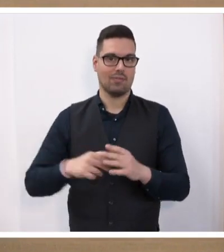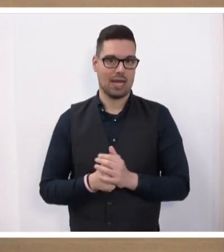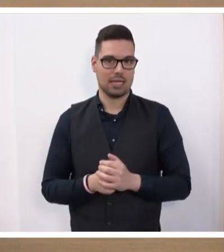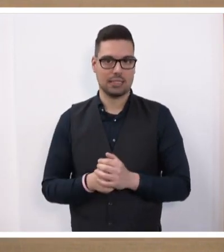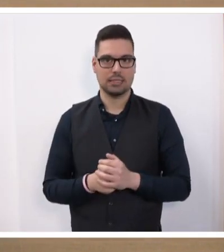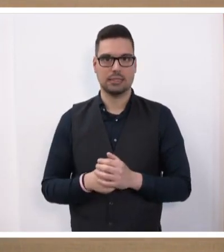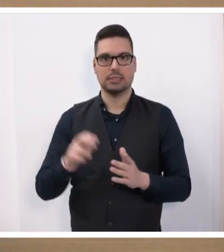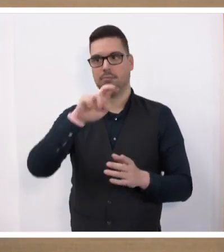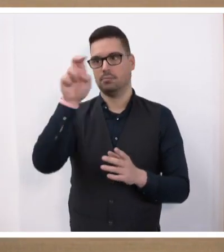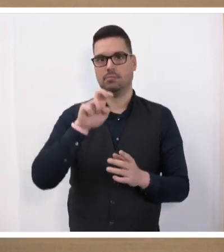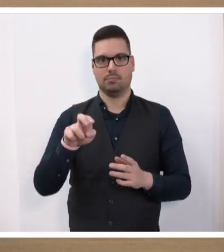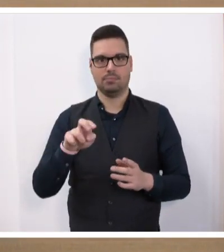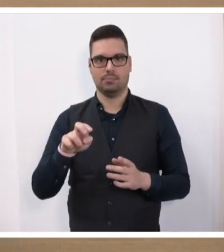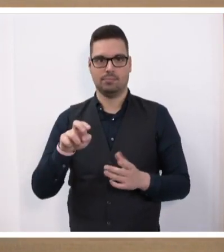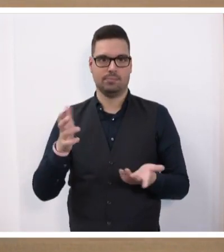ungewiss ist.